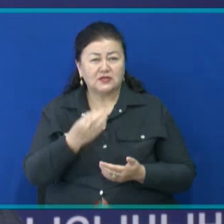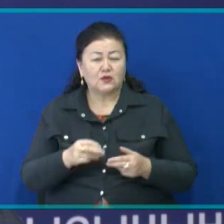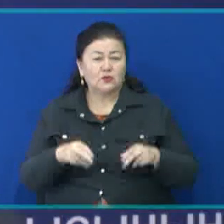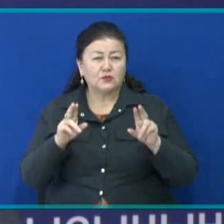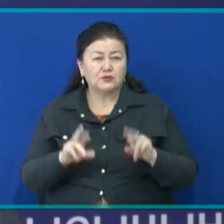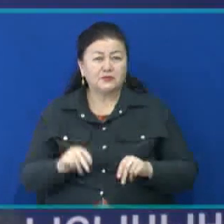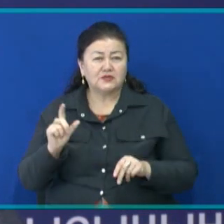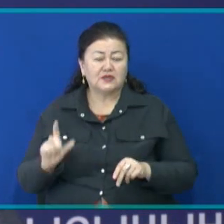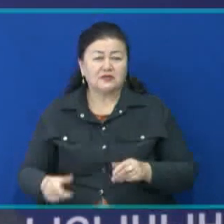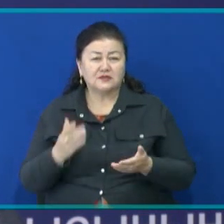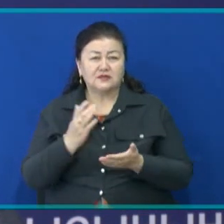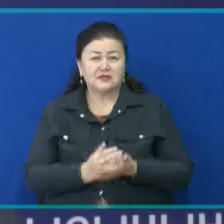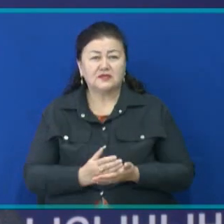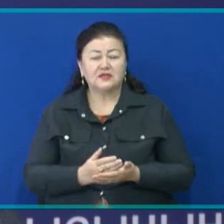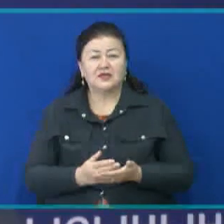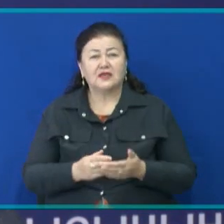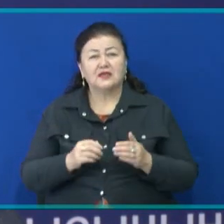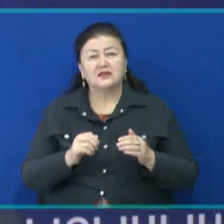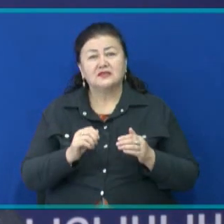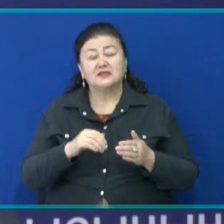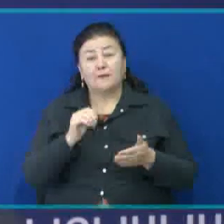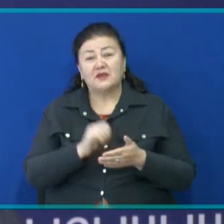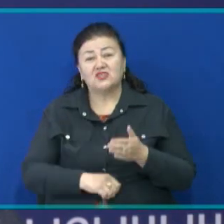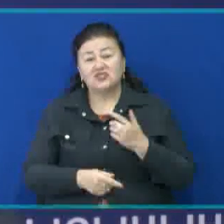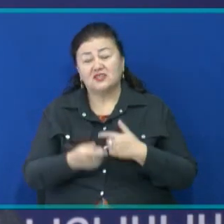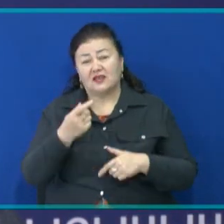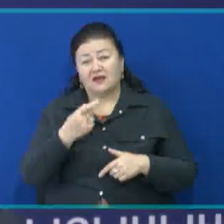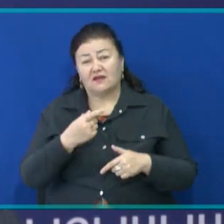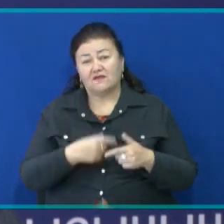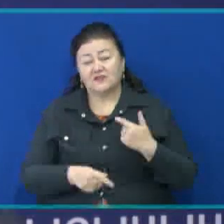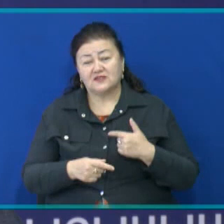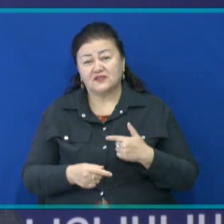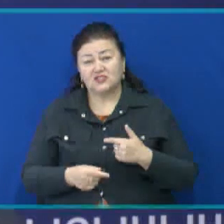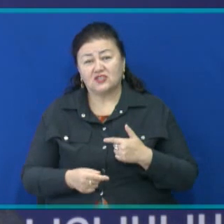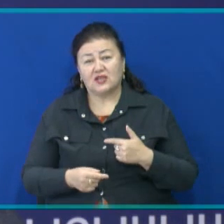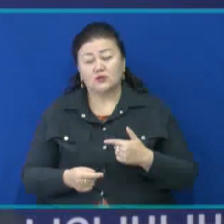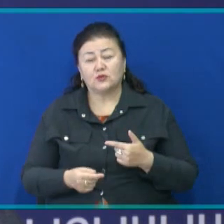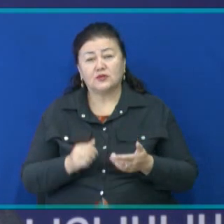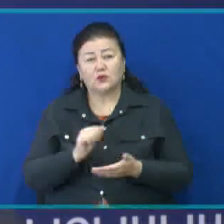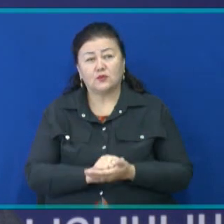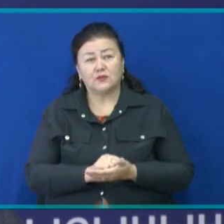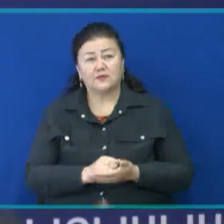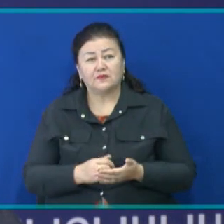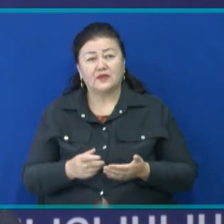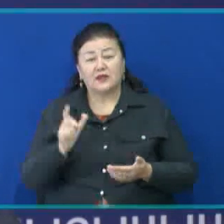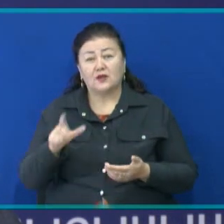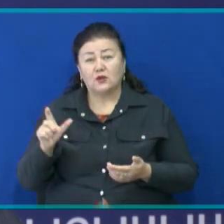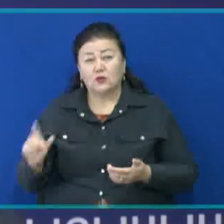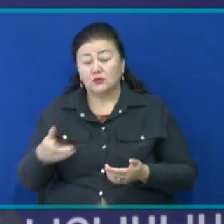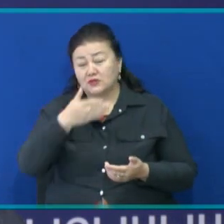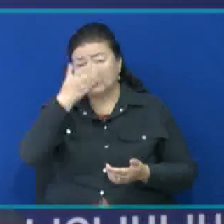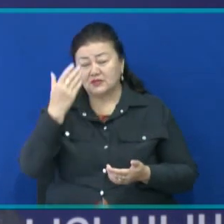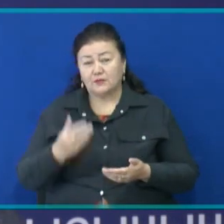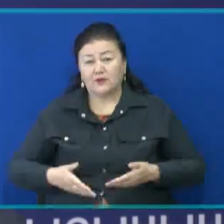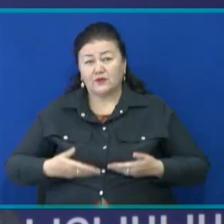основания для возврата документов на доработку. Первая причина – неполный пакет документов из утвержденного перечня. Часто граждане забывают предоставить такие